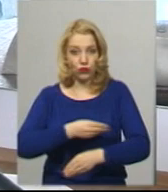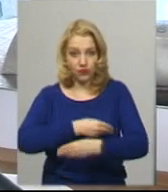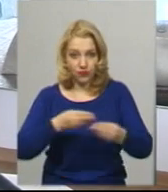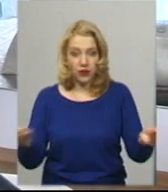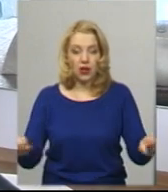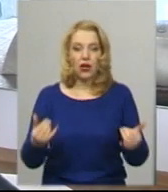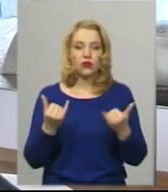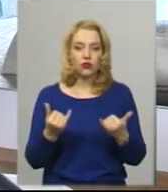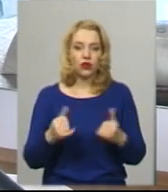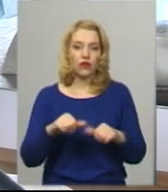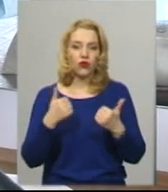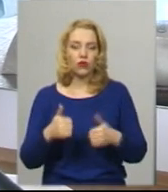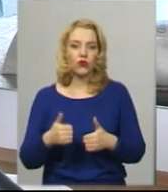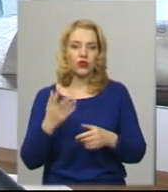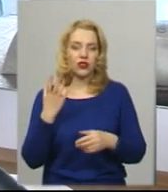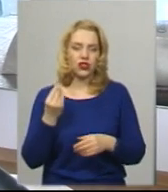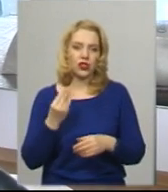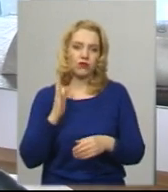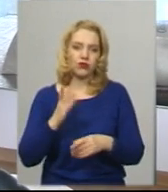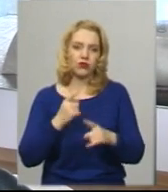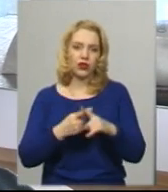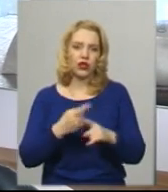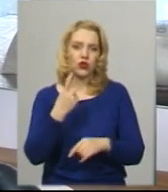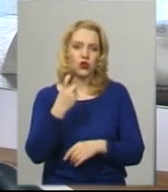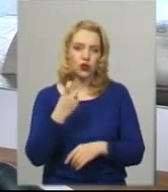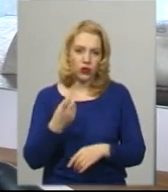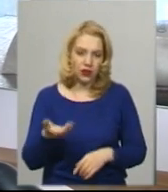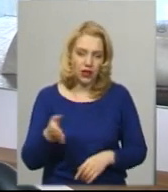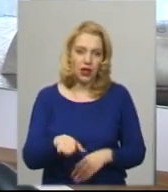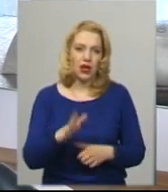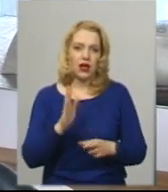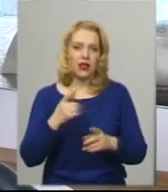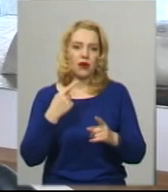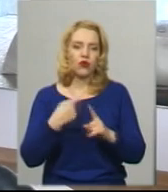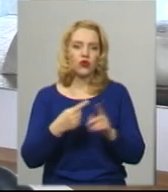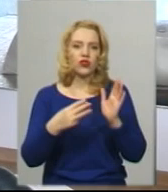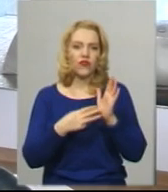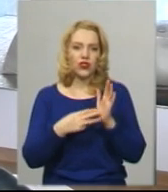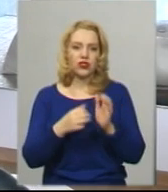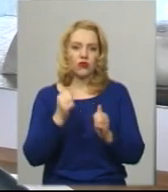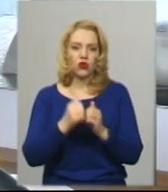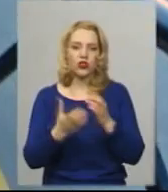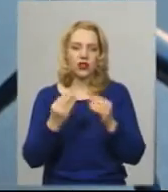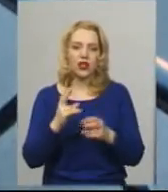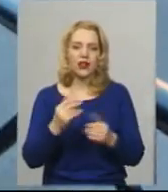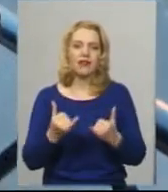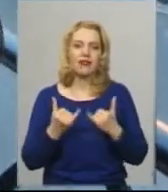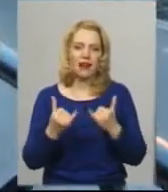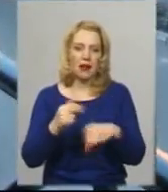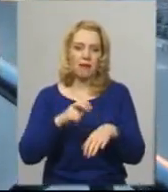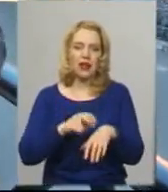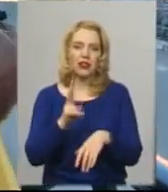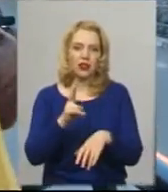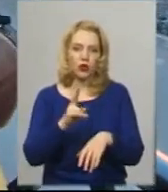ще буде слідуюча сотня, плюс по 8 кожний день на медикам, які будуть чергувати на блокпостах. Світлана